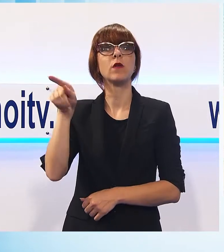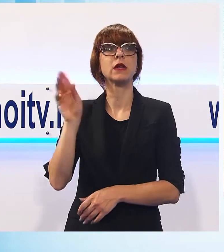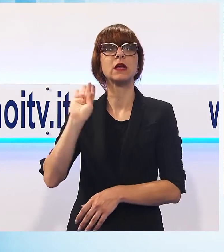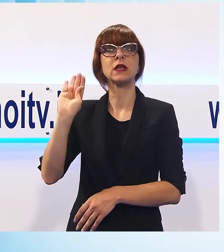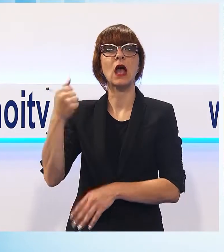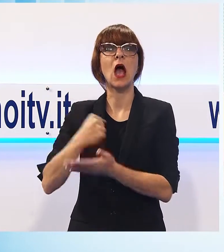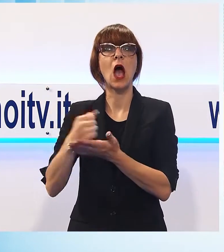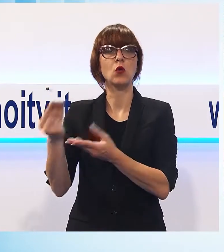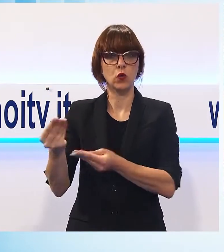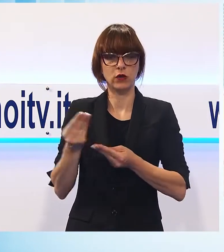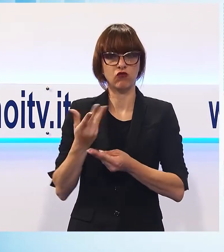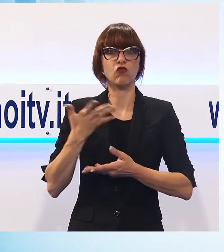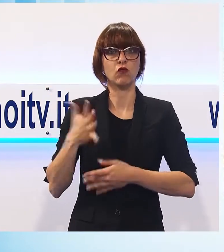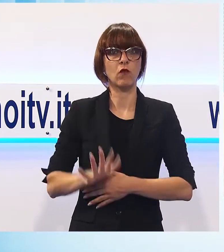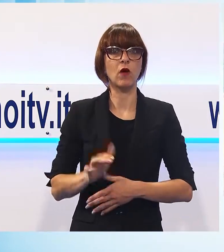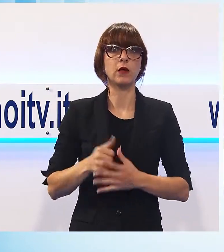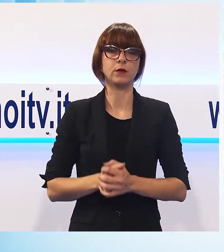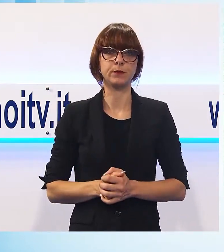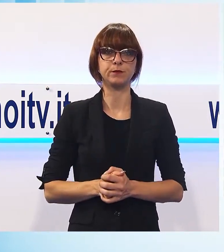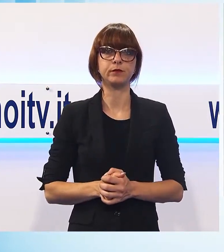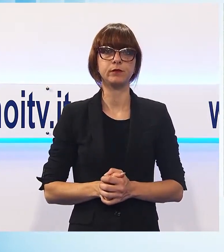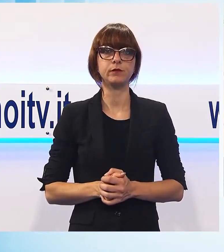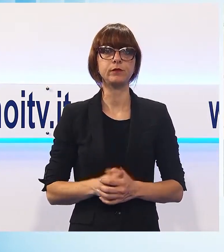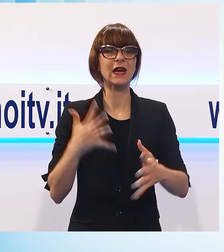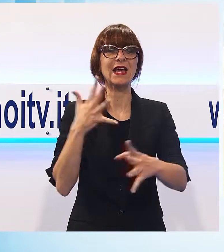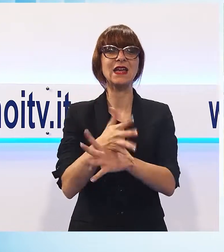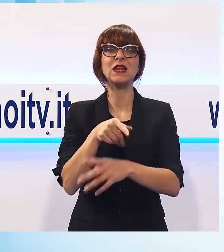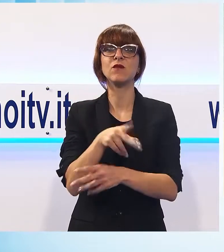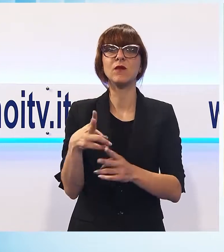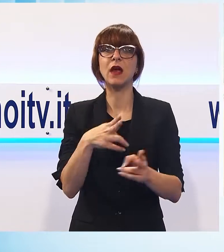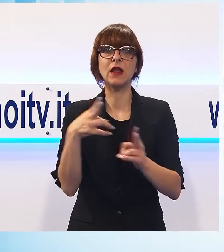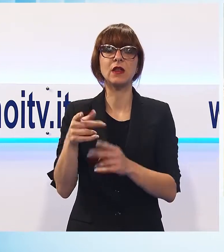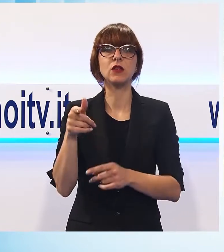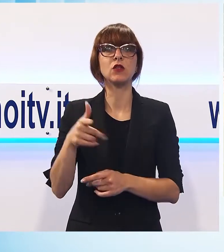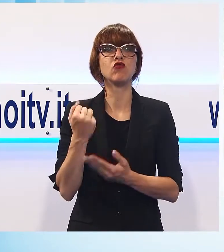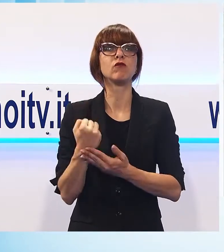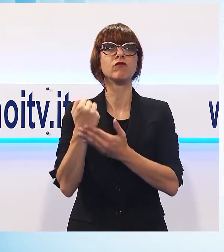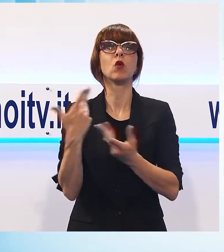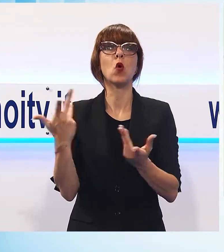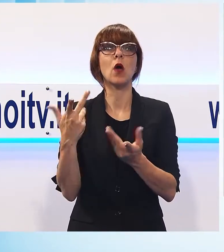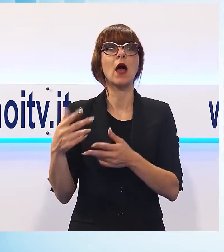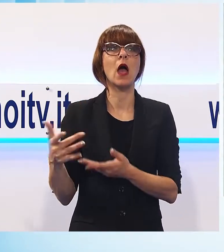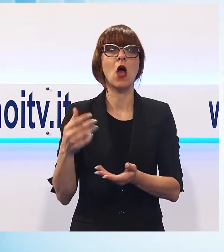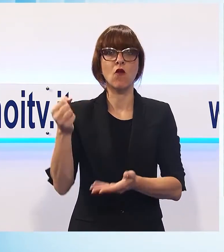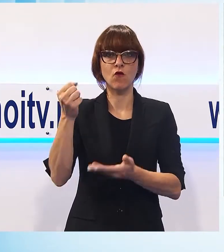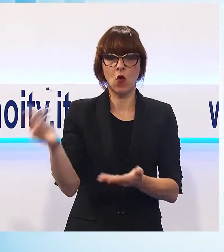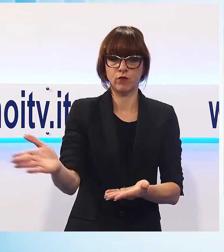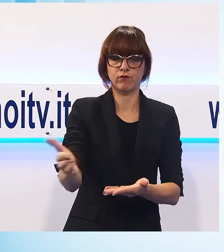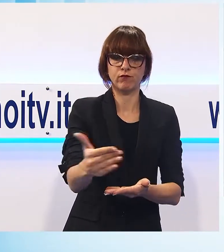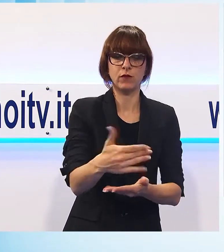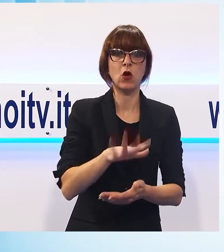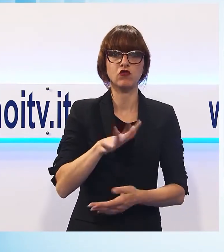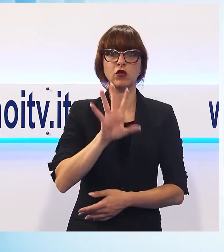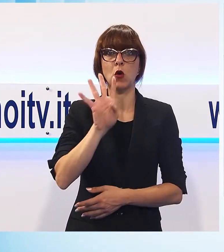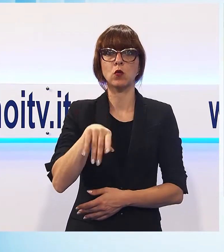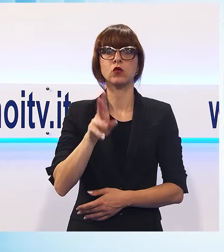archivistica e bibliografica della Toscana. L'intervento è stato sostenuto da una raccolta fondi che ha portato circa 14.000